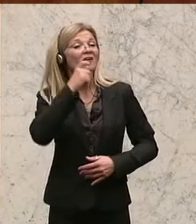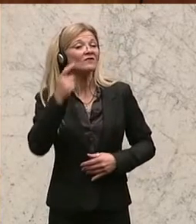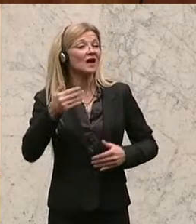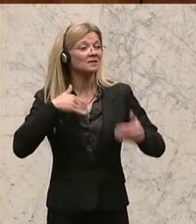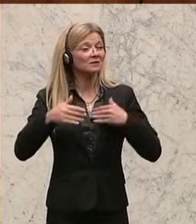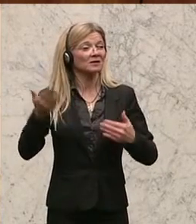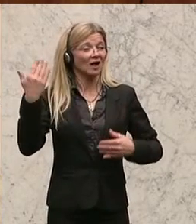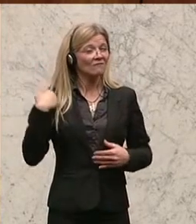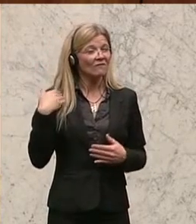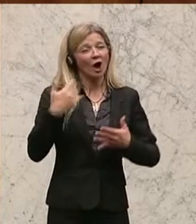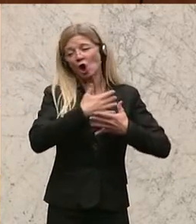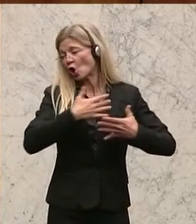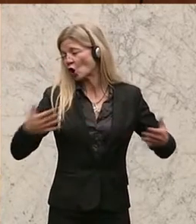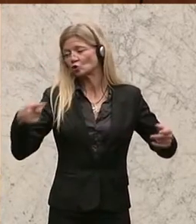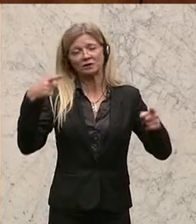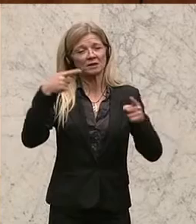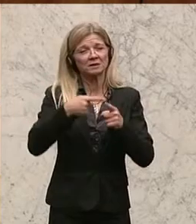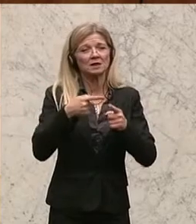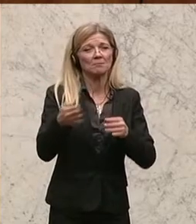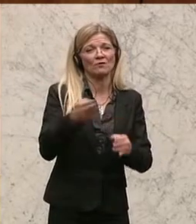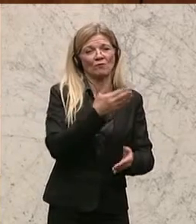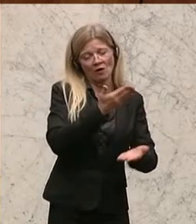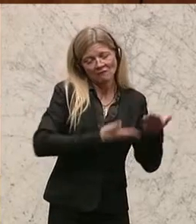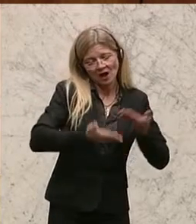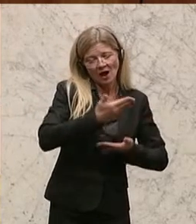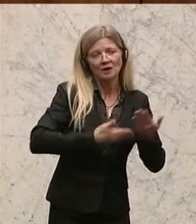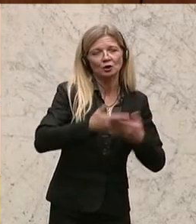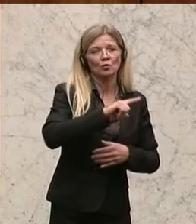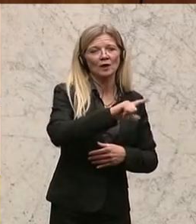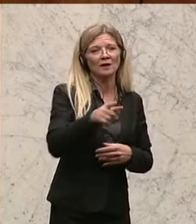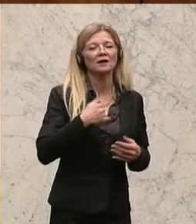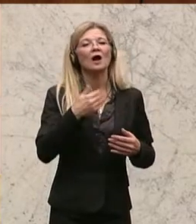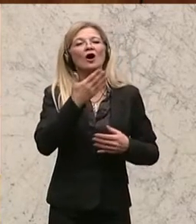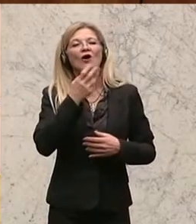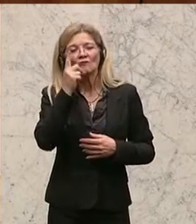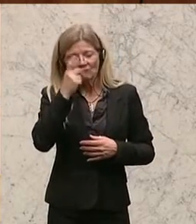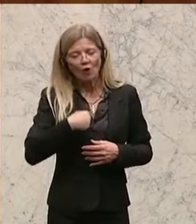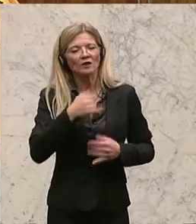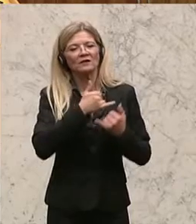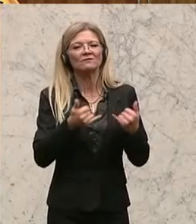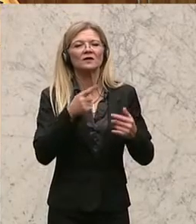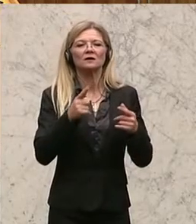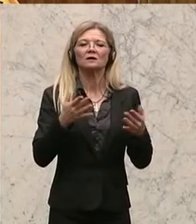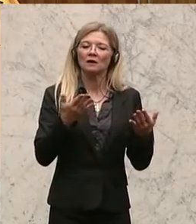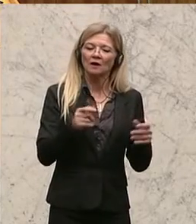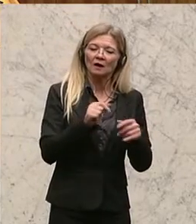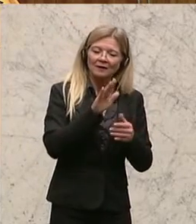Verhandlungen mit den Ländern gegangen ist, Zusammenführung von Einnahmen- und Ausgabenverantwortung oder etwa